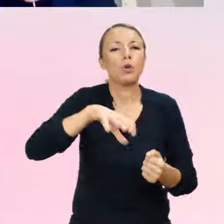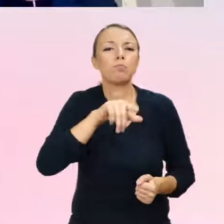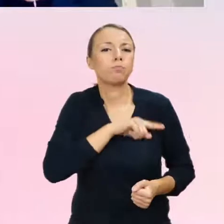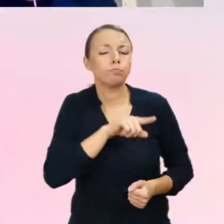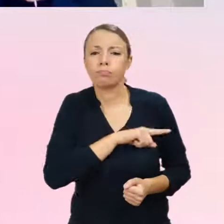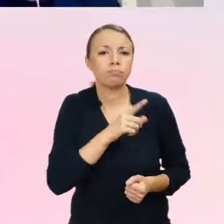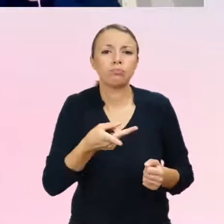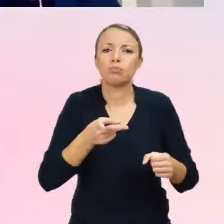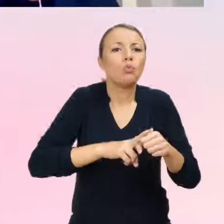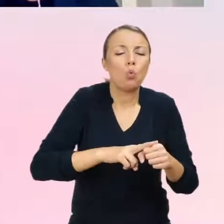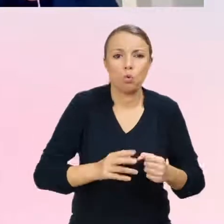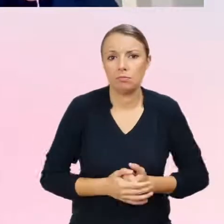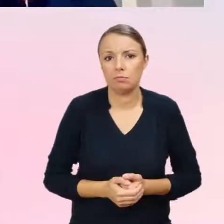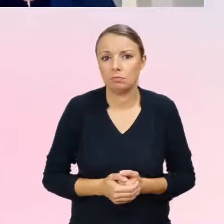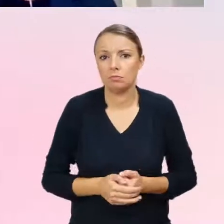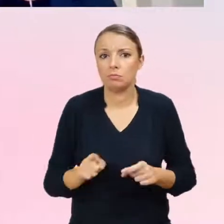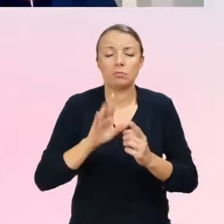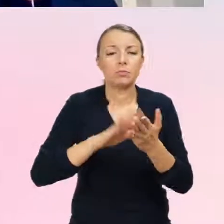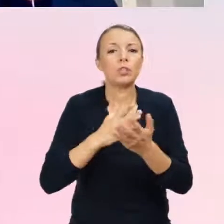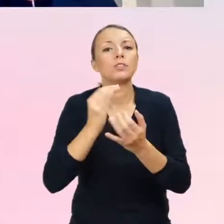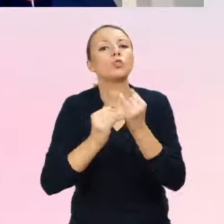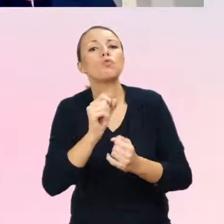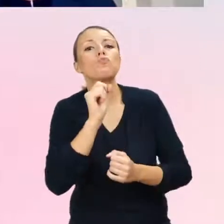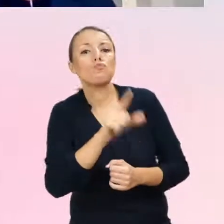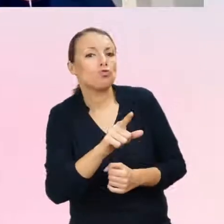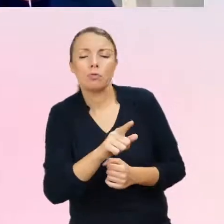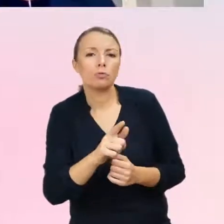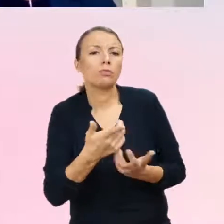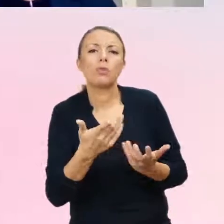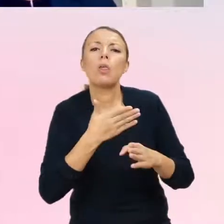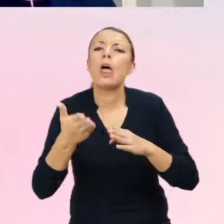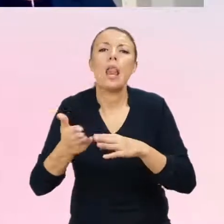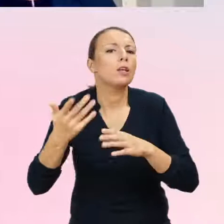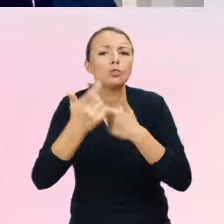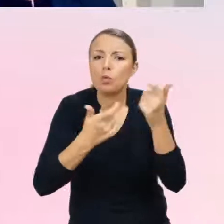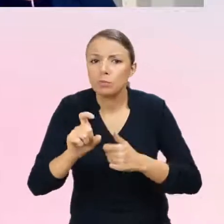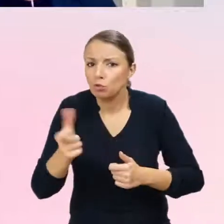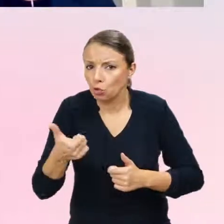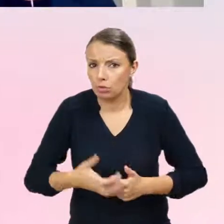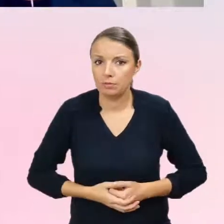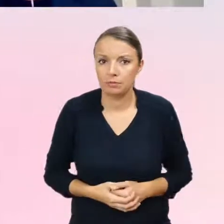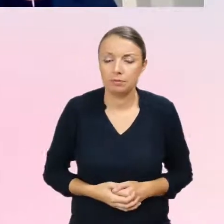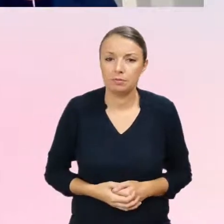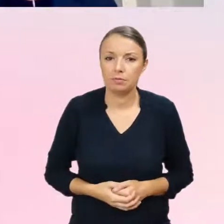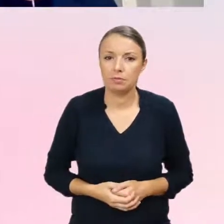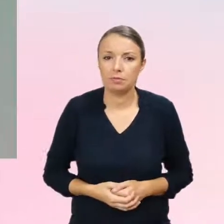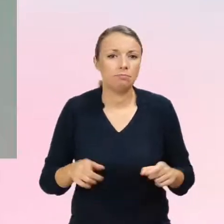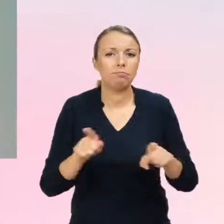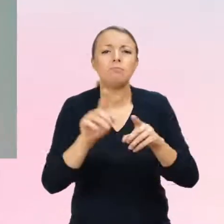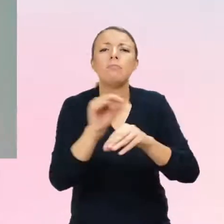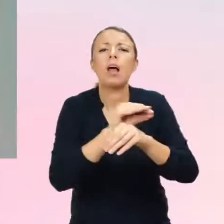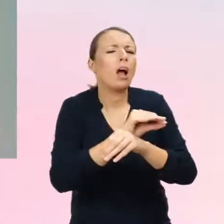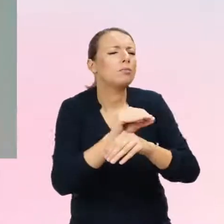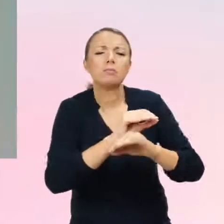co robić, kiedy są, co robić, jak ma wyglądać takie leczenie,